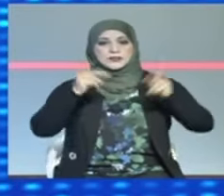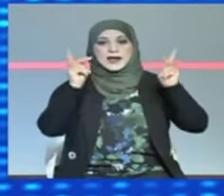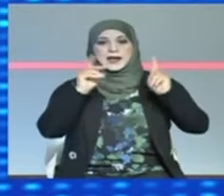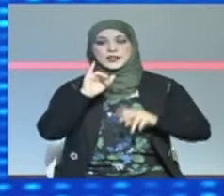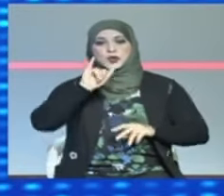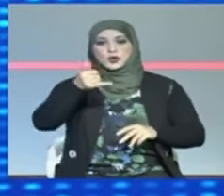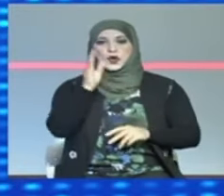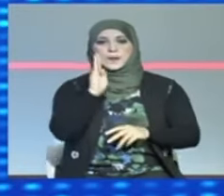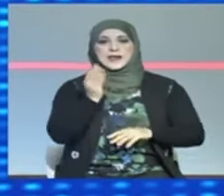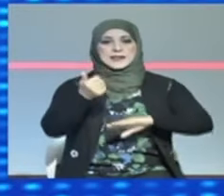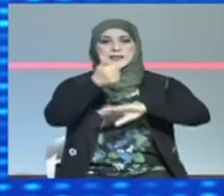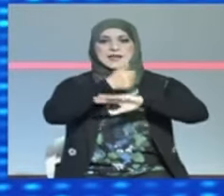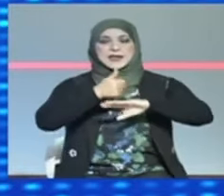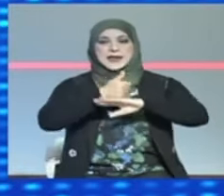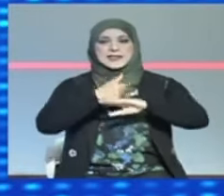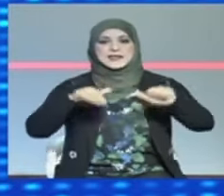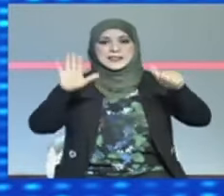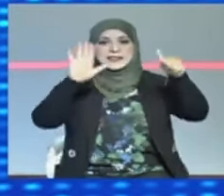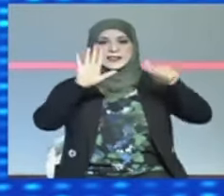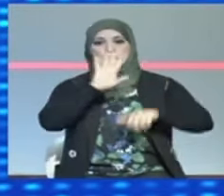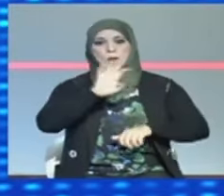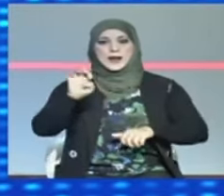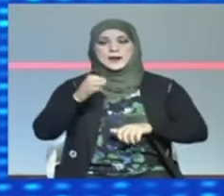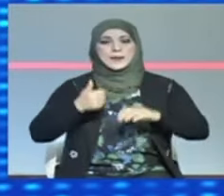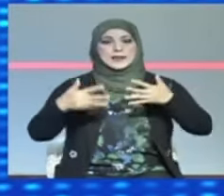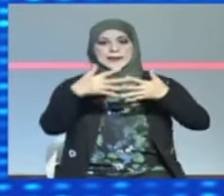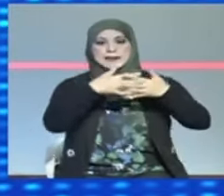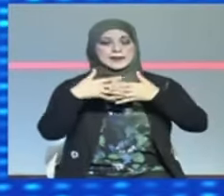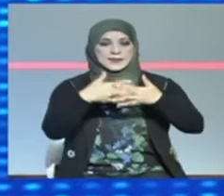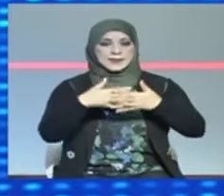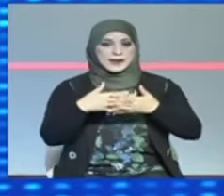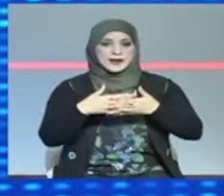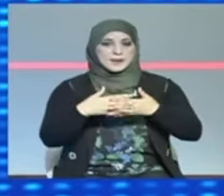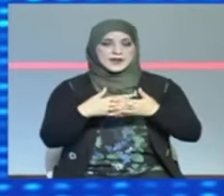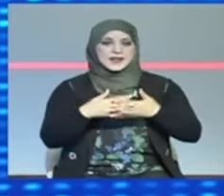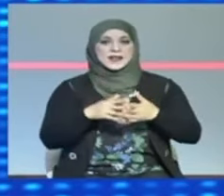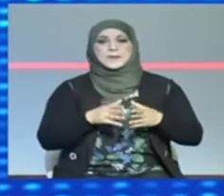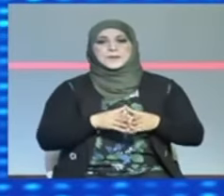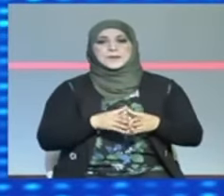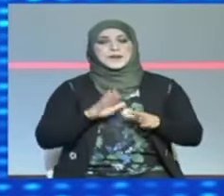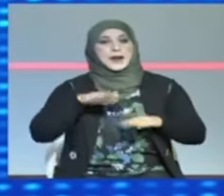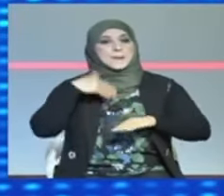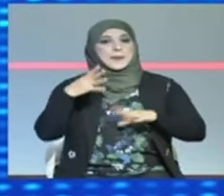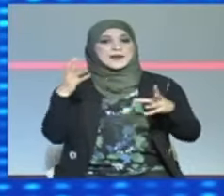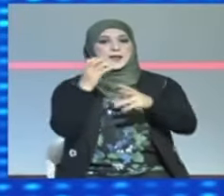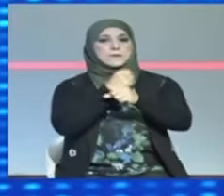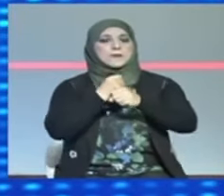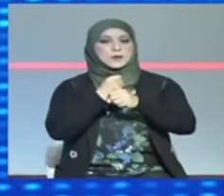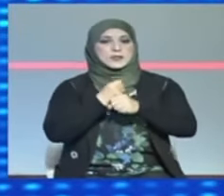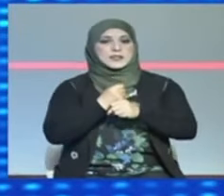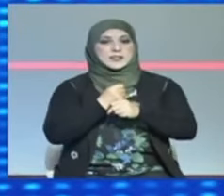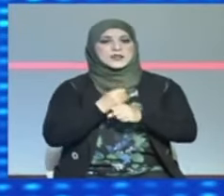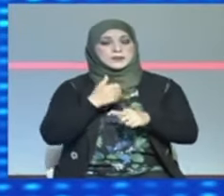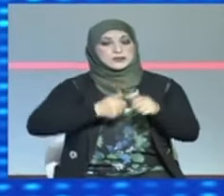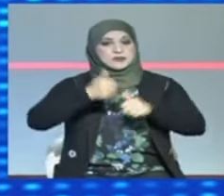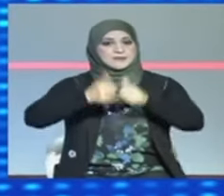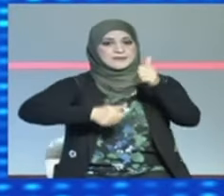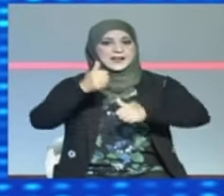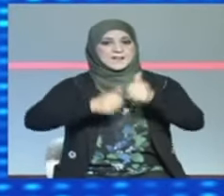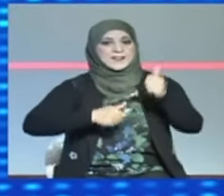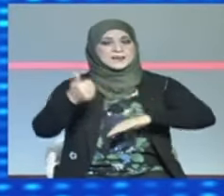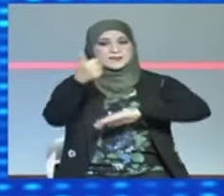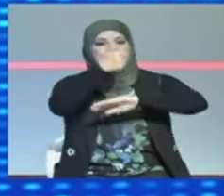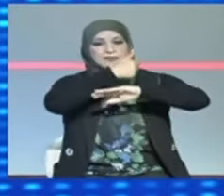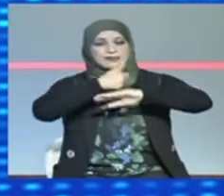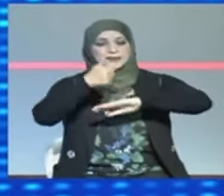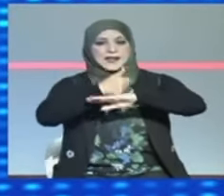جو بايدن رئيس السادس والأربعين الولايات المتحدة الأمريكية بعد فوزه بسباق الرئاسة نحو